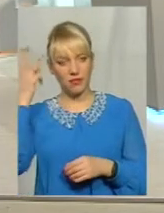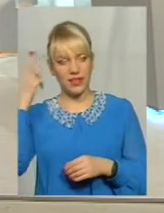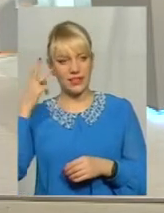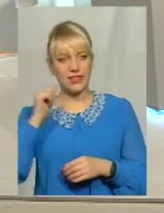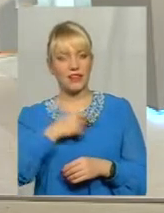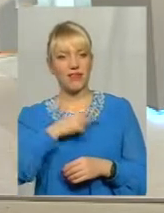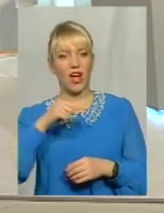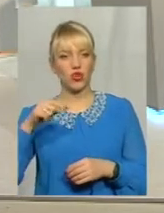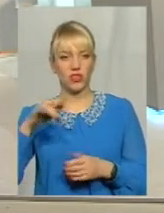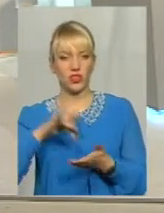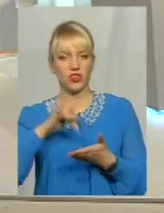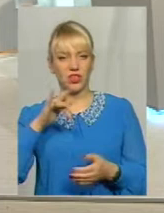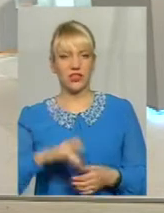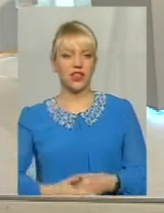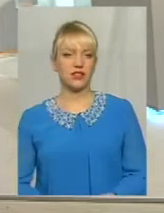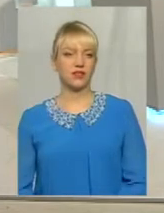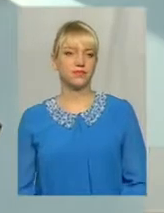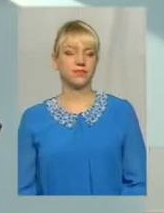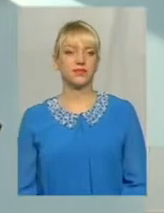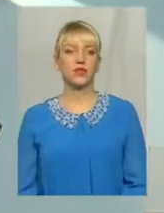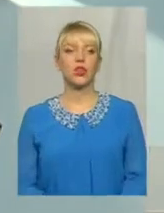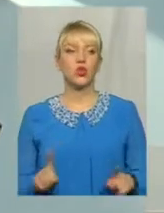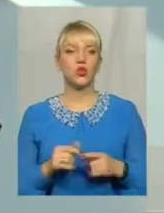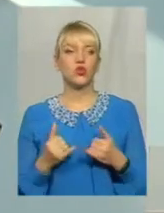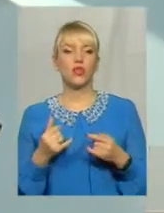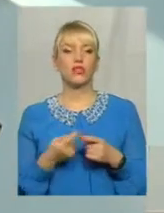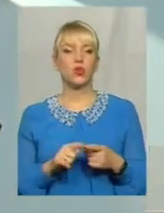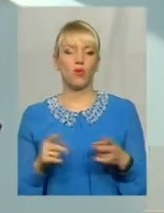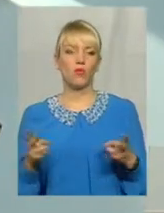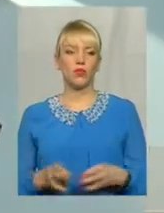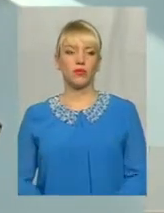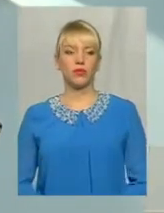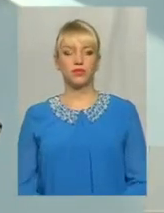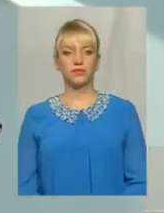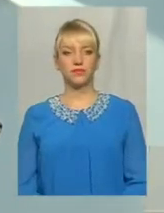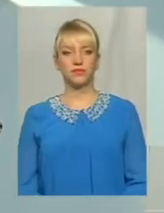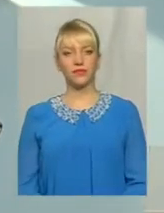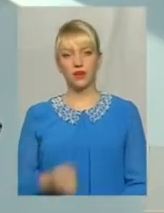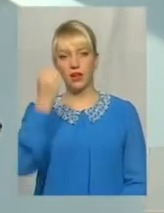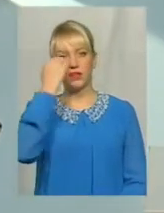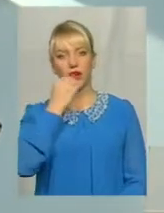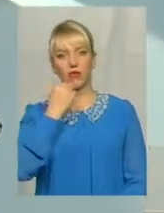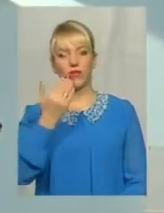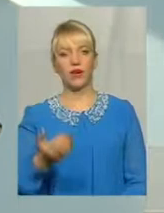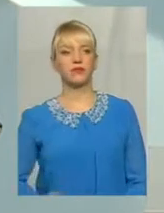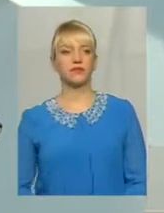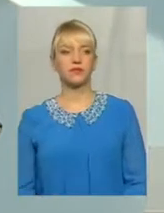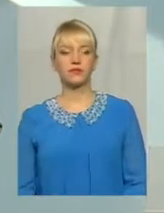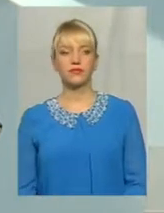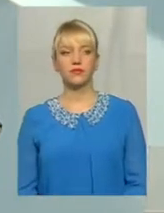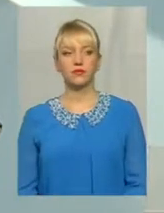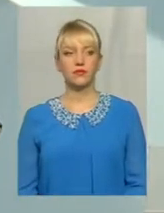кардіологічний центр? Що для цього потрібно? Дякую вам. Будь ласка.